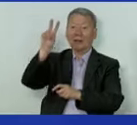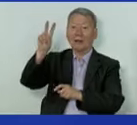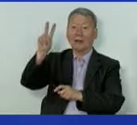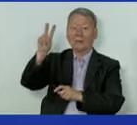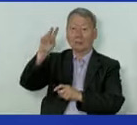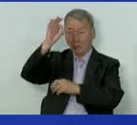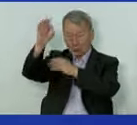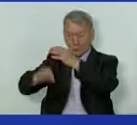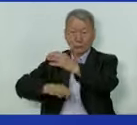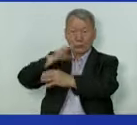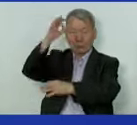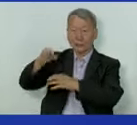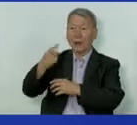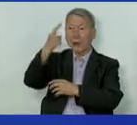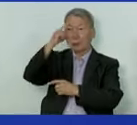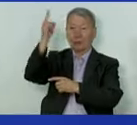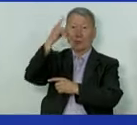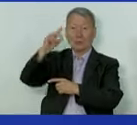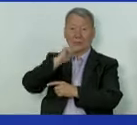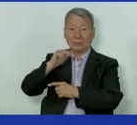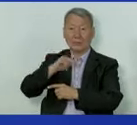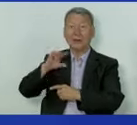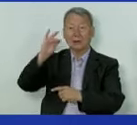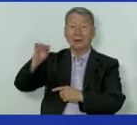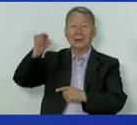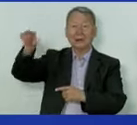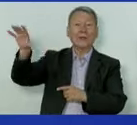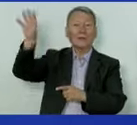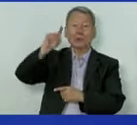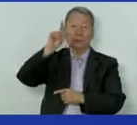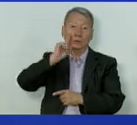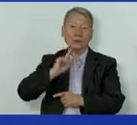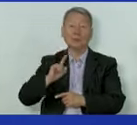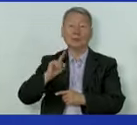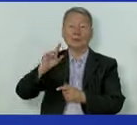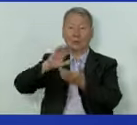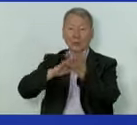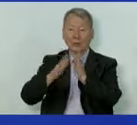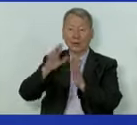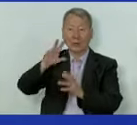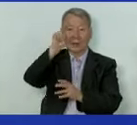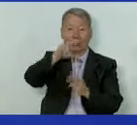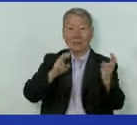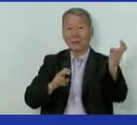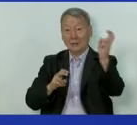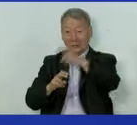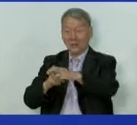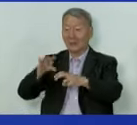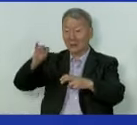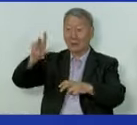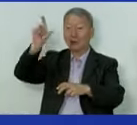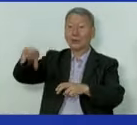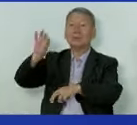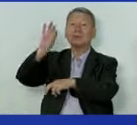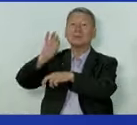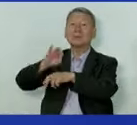– это круглосуточные, один – дневной. И созданы все условия, так и для посетителей, так и